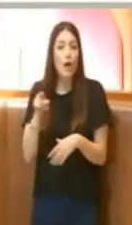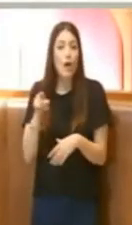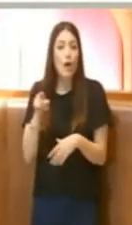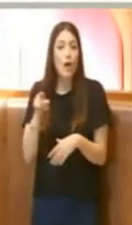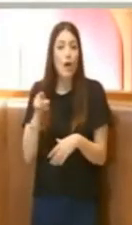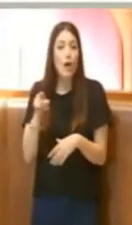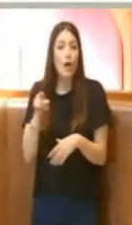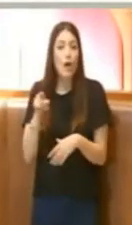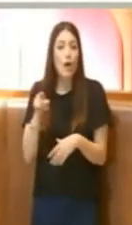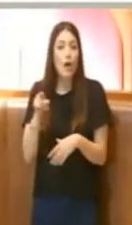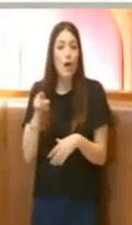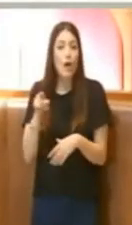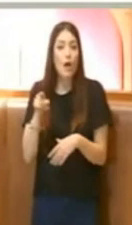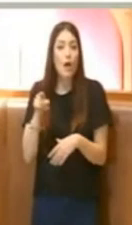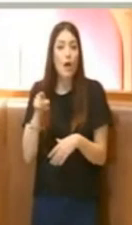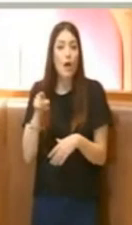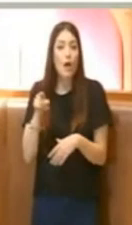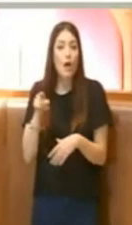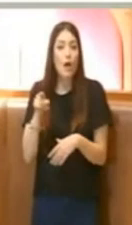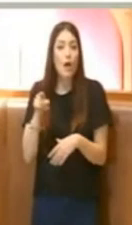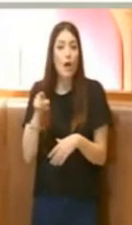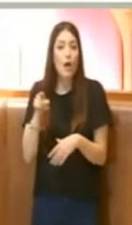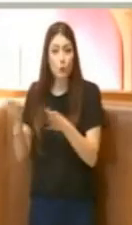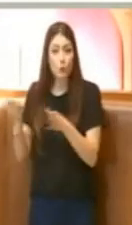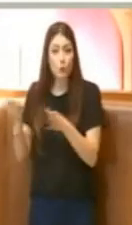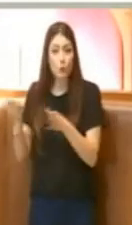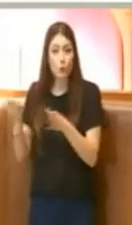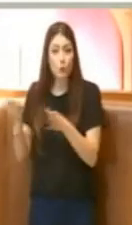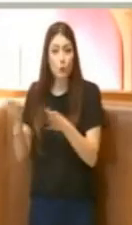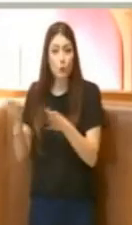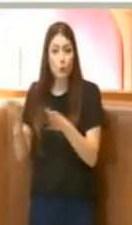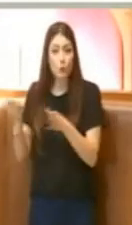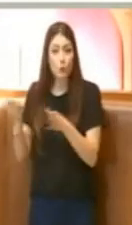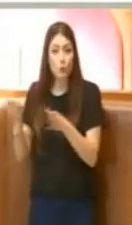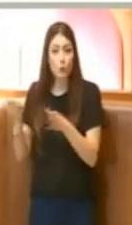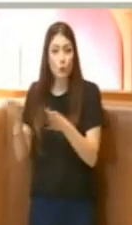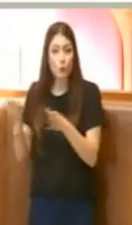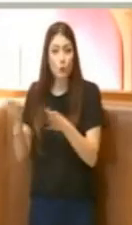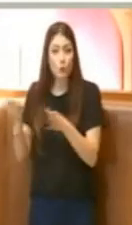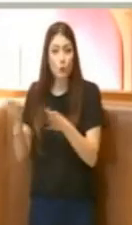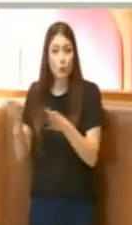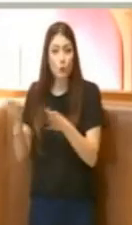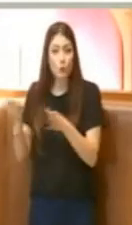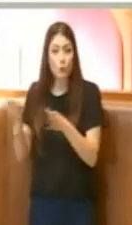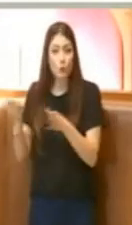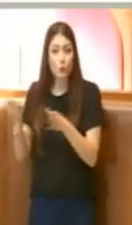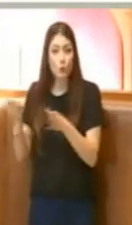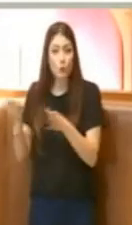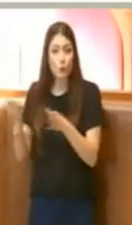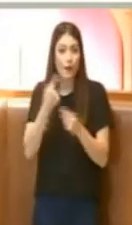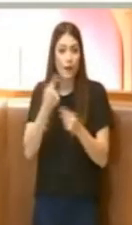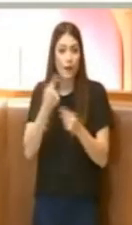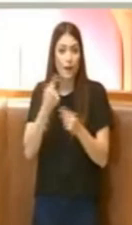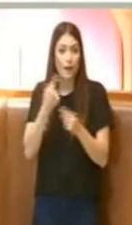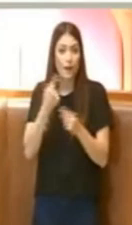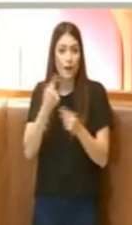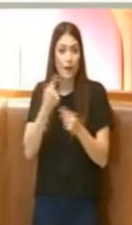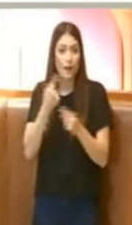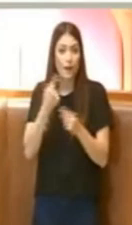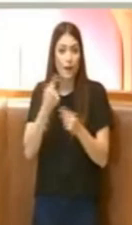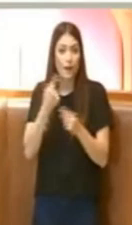delle strutture. Quindi le quattro delibere sugli impianti hanno tutti dei pareri negativi che richiede lavoro